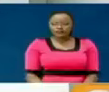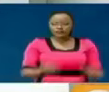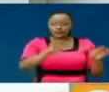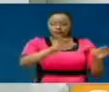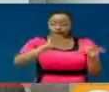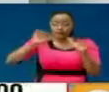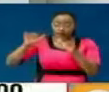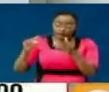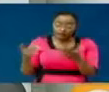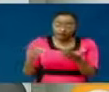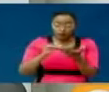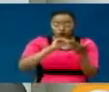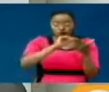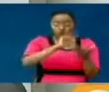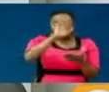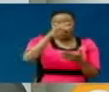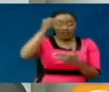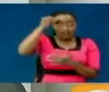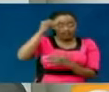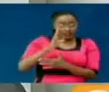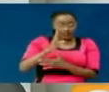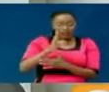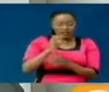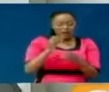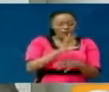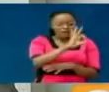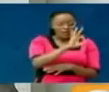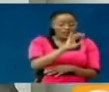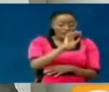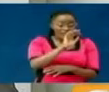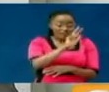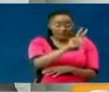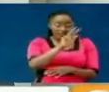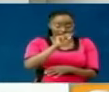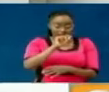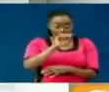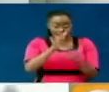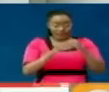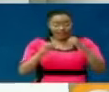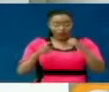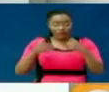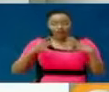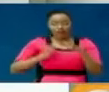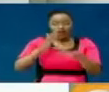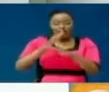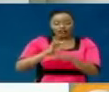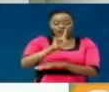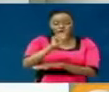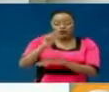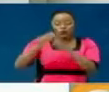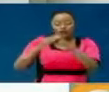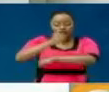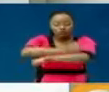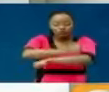Na uenda wanafunzi zaidi ya 1939 wakalazimika kutafuta shule mpia bahada ya shule 19 za